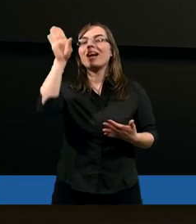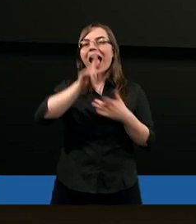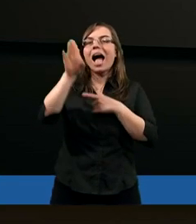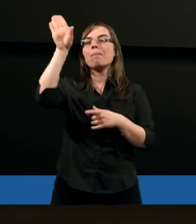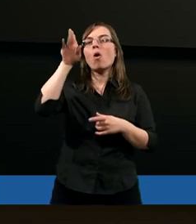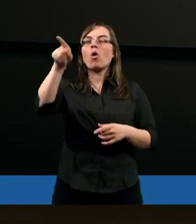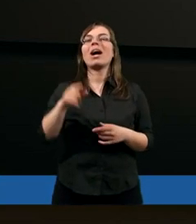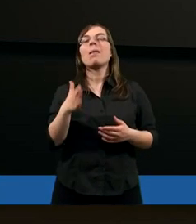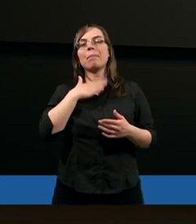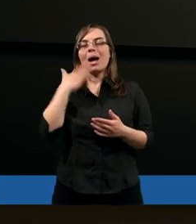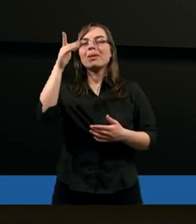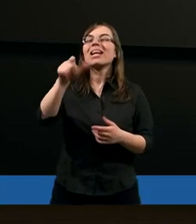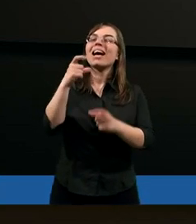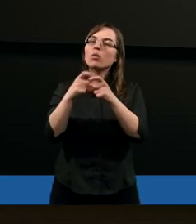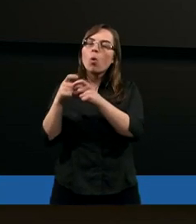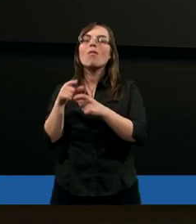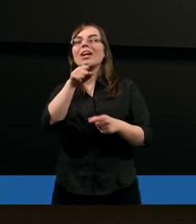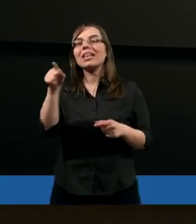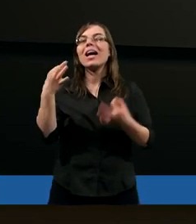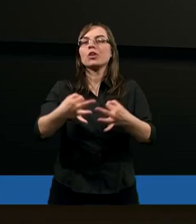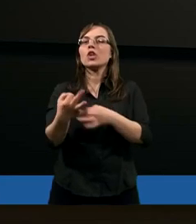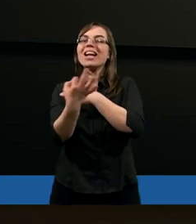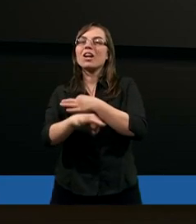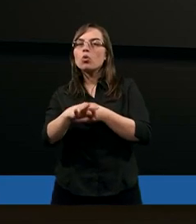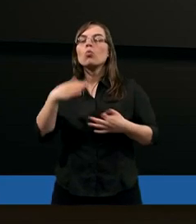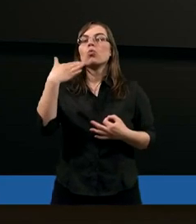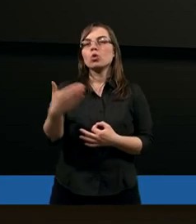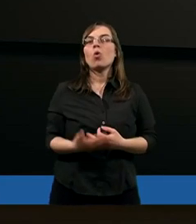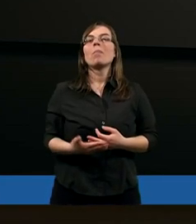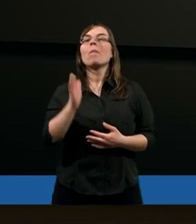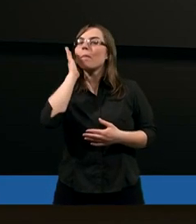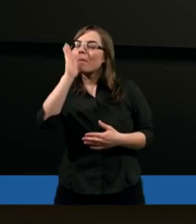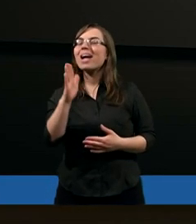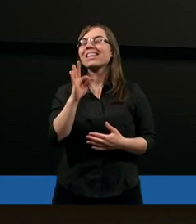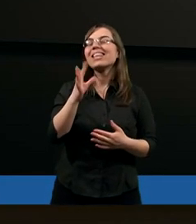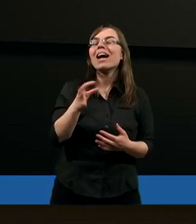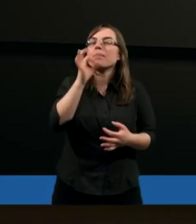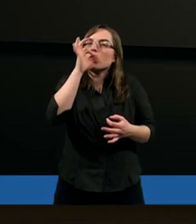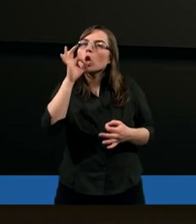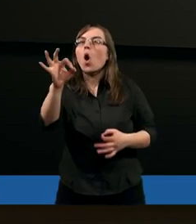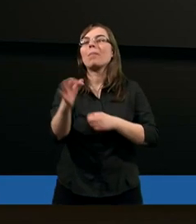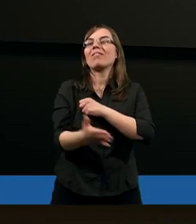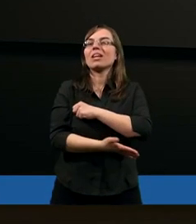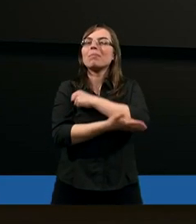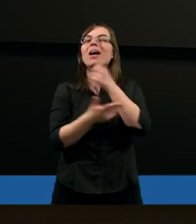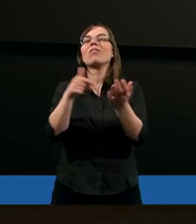tym stadzie Bożym. Mam nadzieję, że te słowa i to nasze dzisiejsze studium będzie takim dobrym